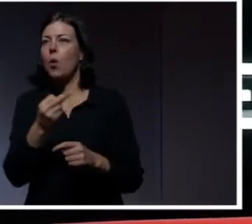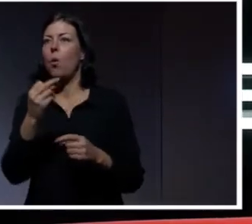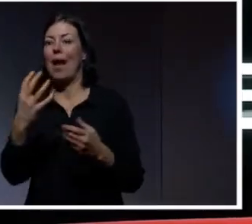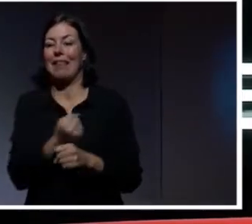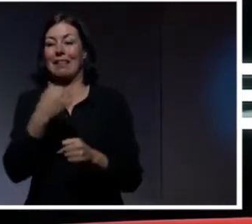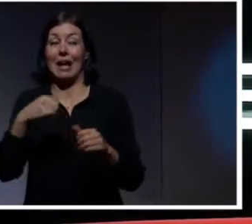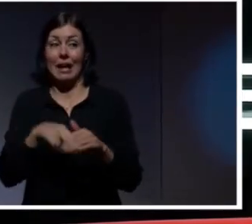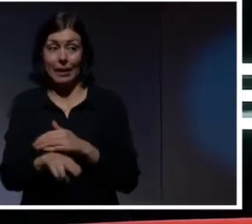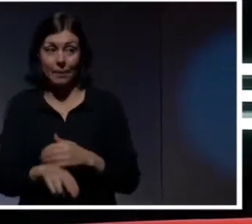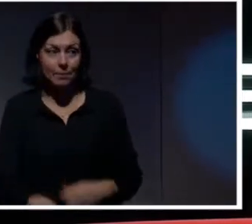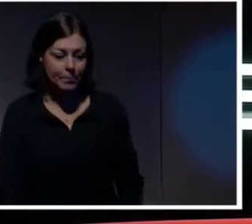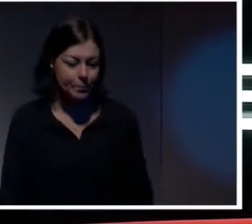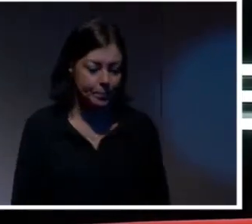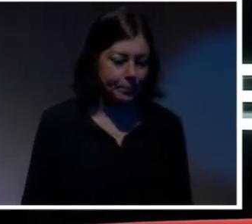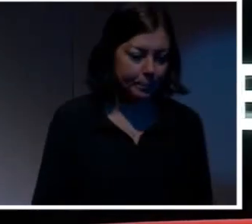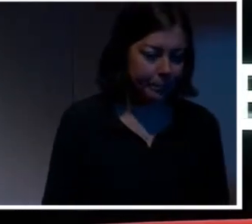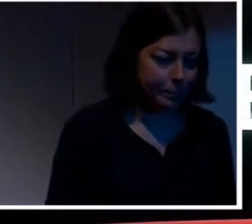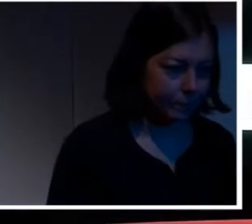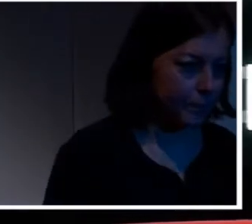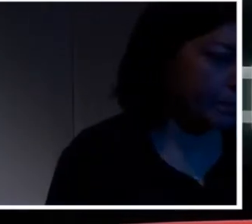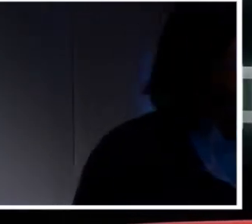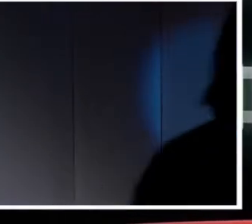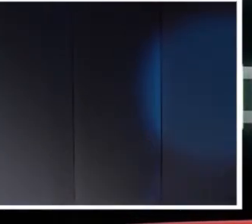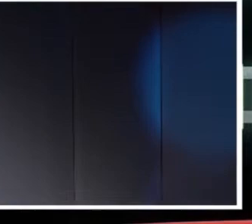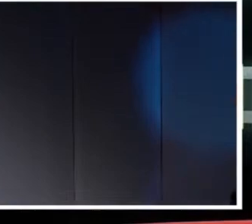städade du telefonen sist? Var det ett halvår sedan?